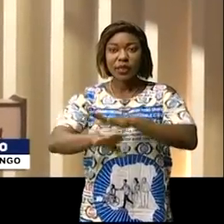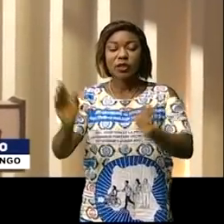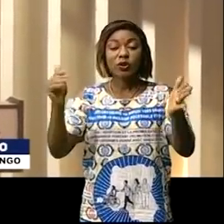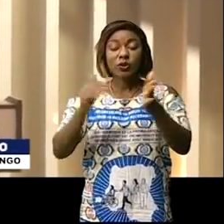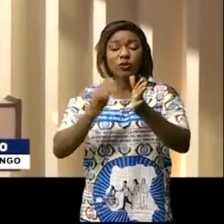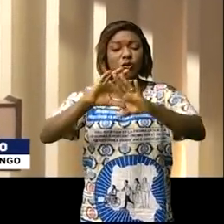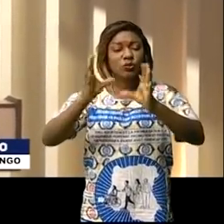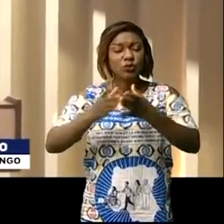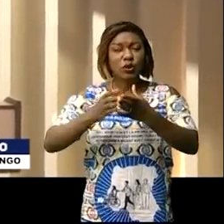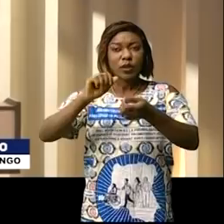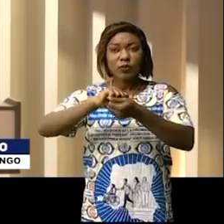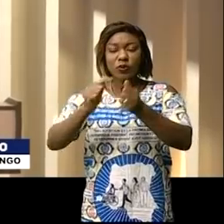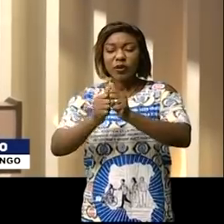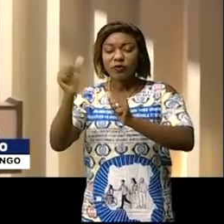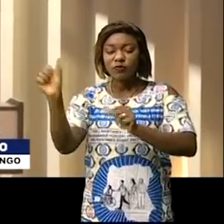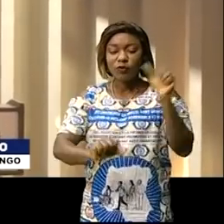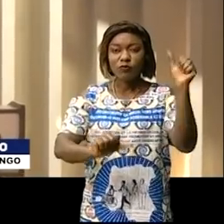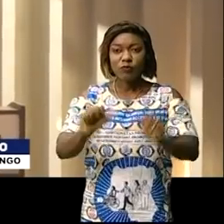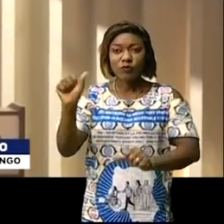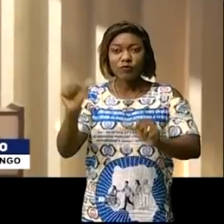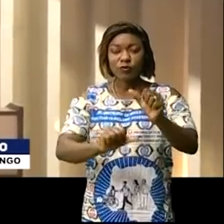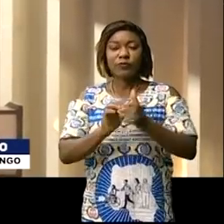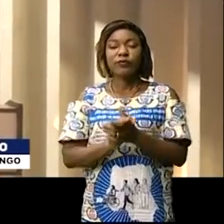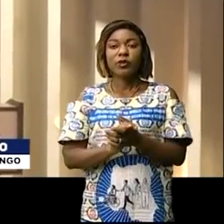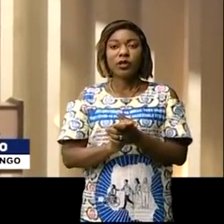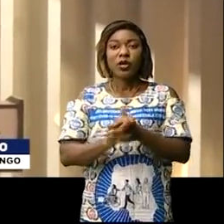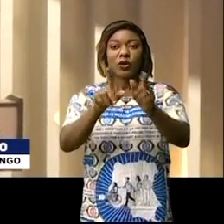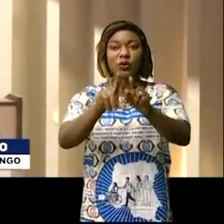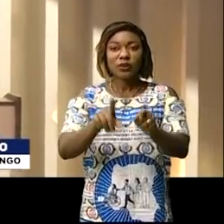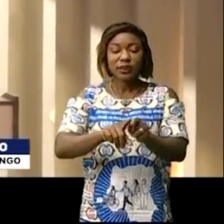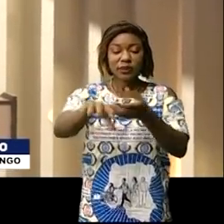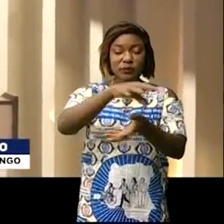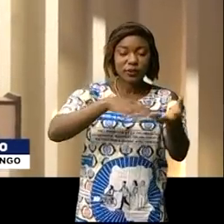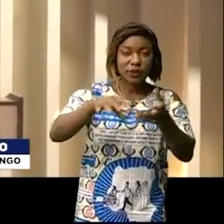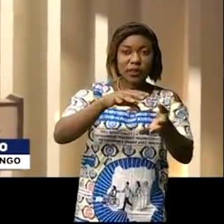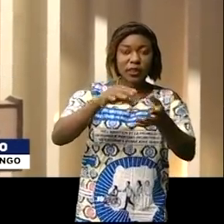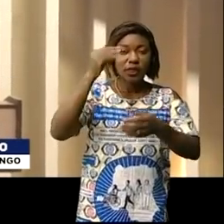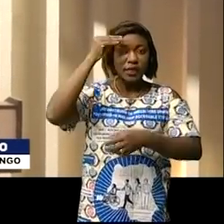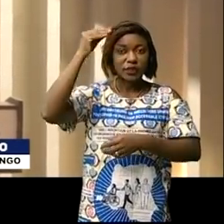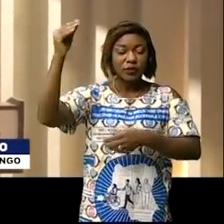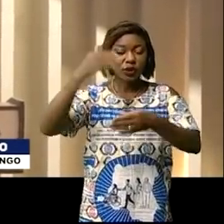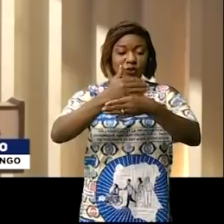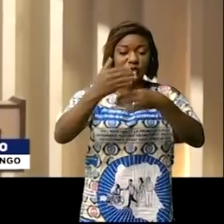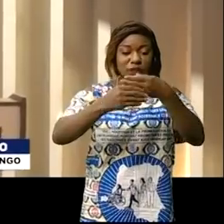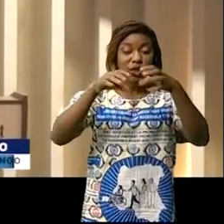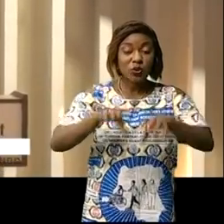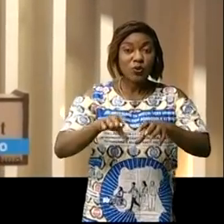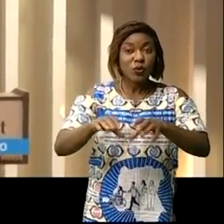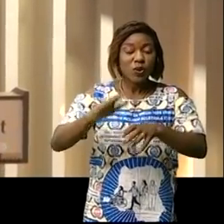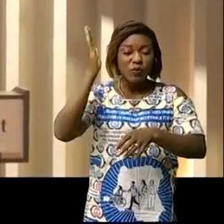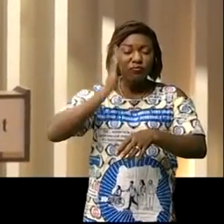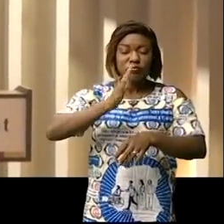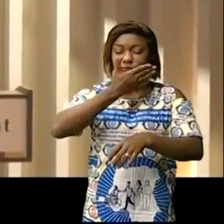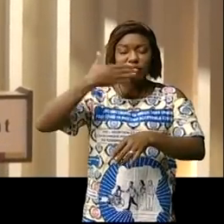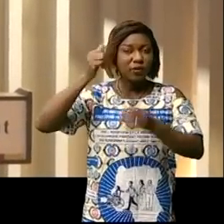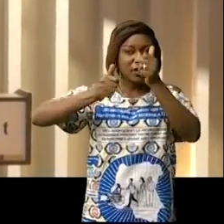toutes les dérives et pratiques malfaisantes qui hypothéquaient tout espoir de construire un Congo plus beau qu